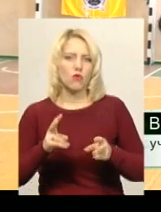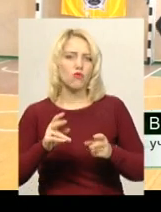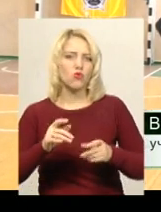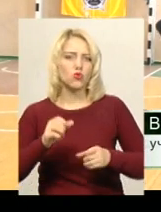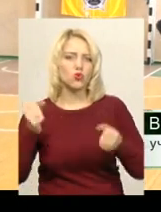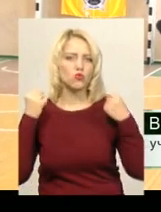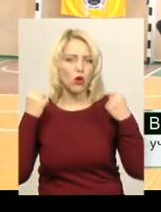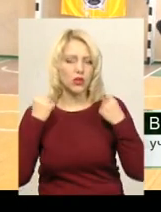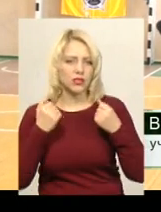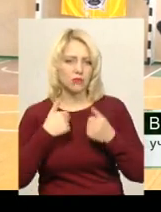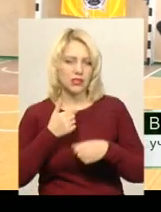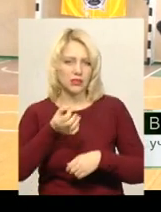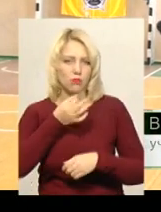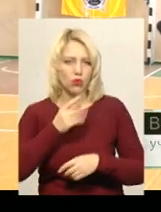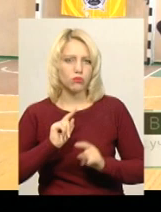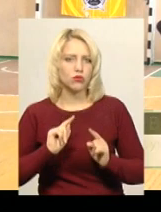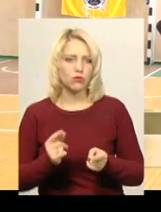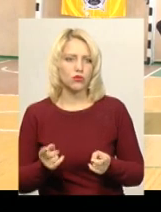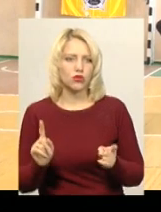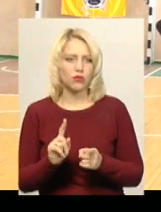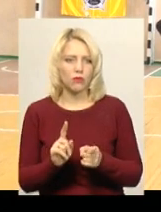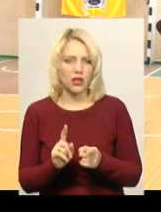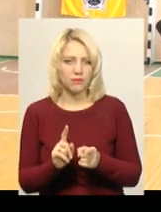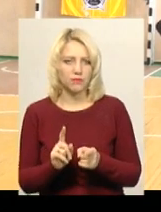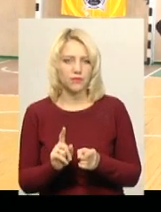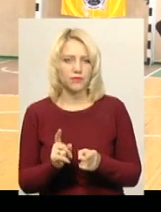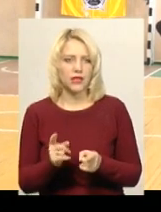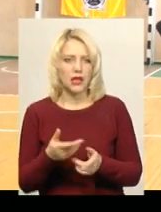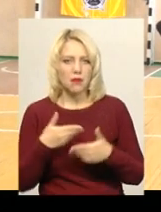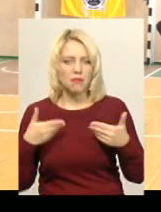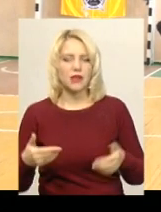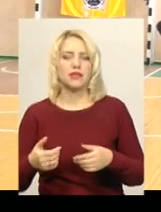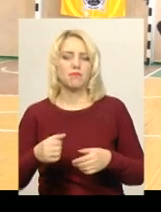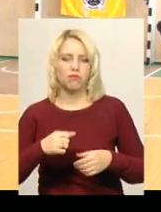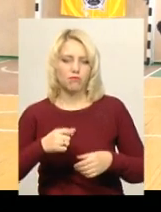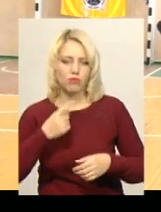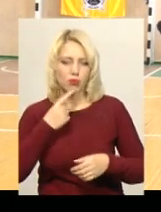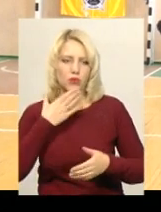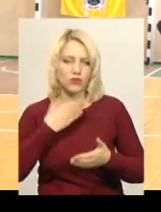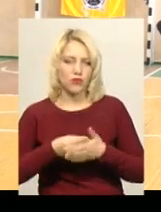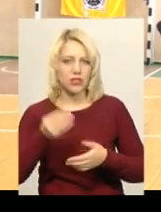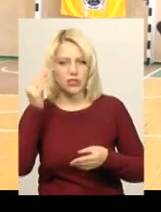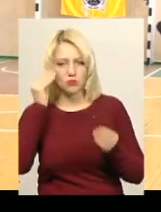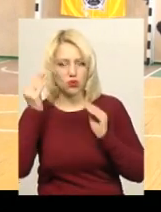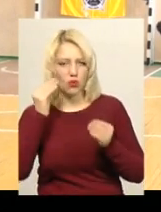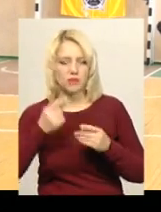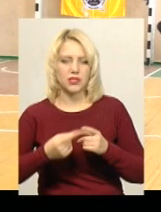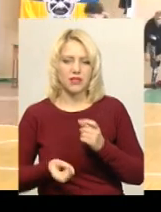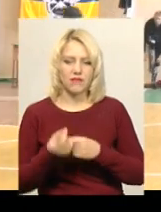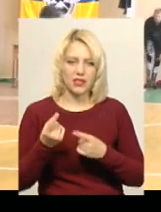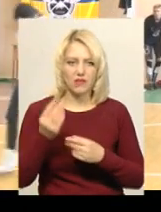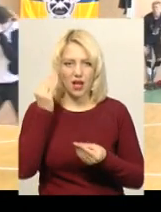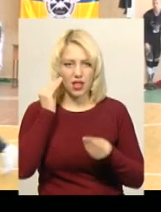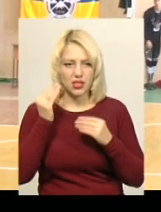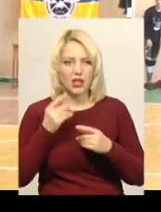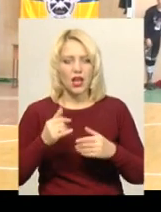І мені дуже сподобалось, адже ми пробували свої способності, виявляли їх.